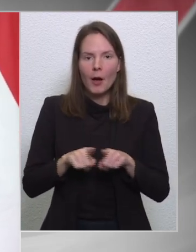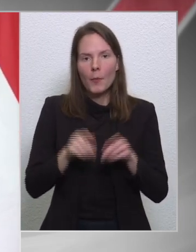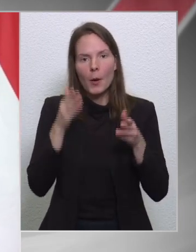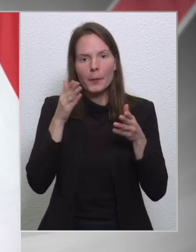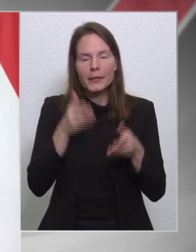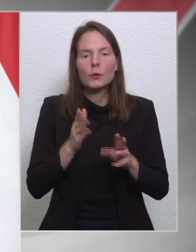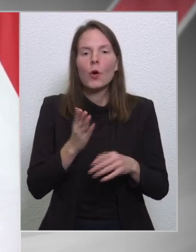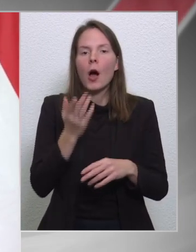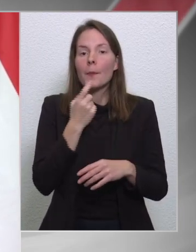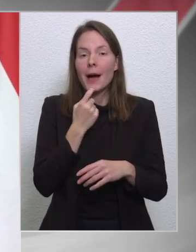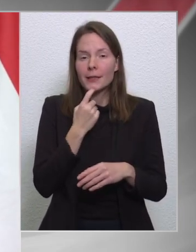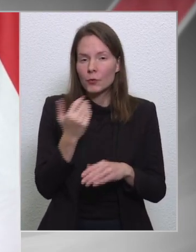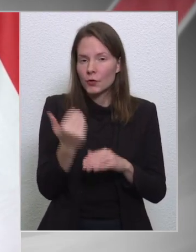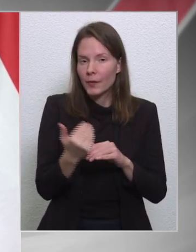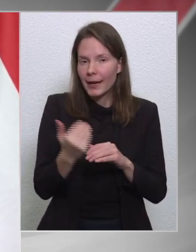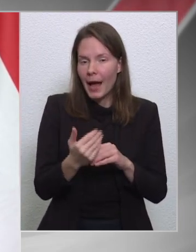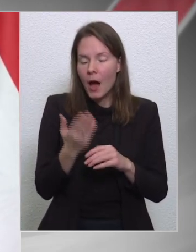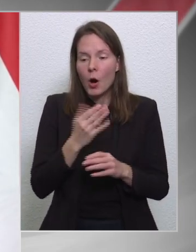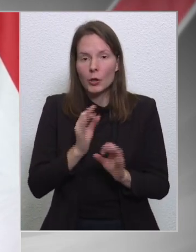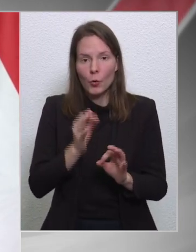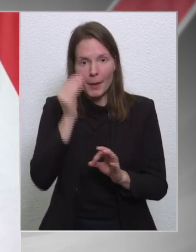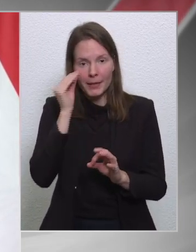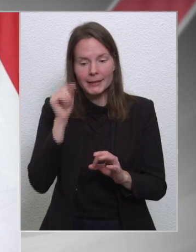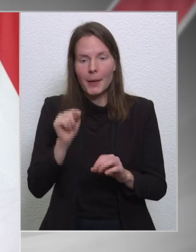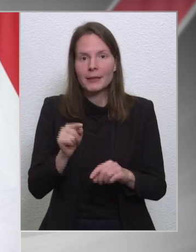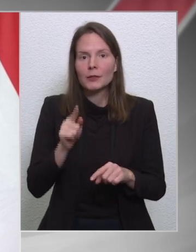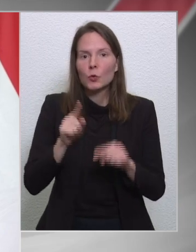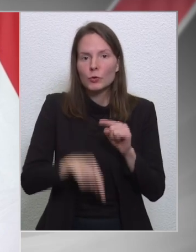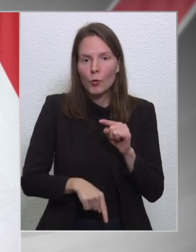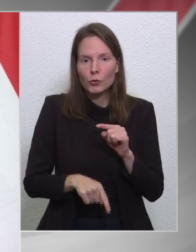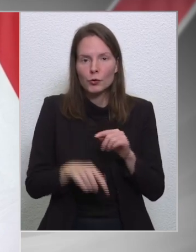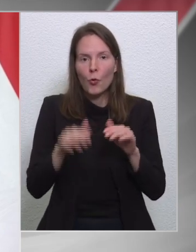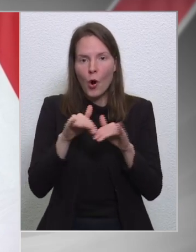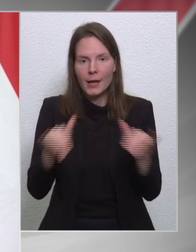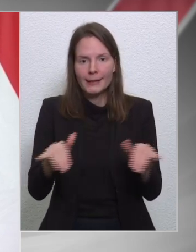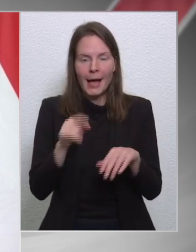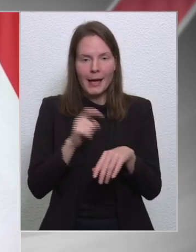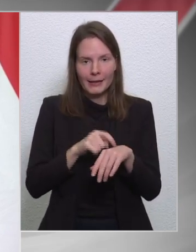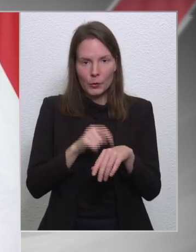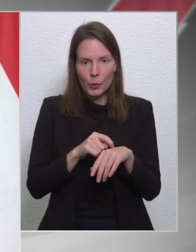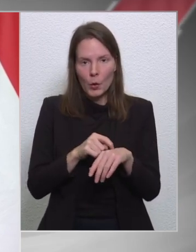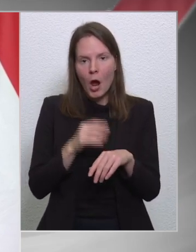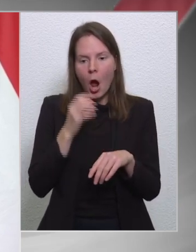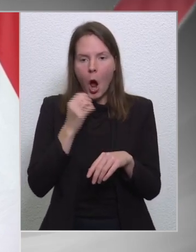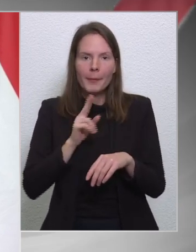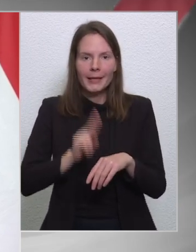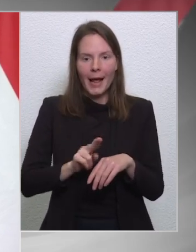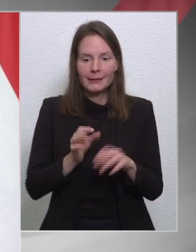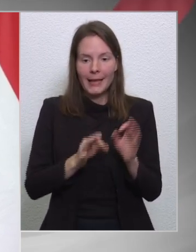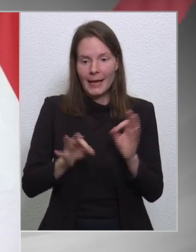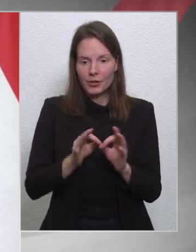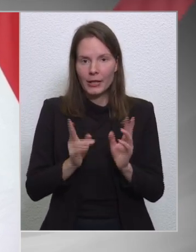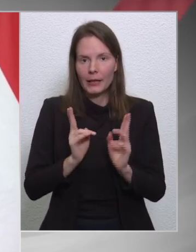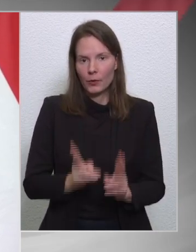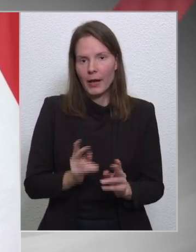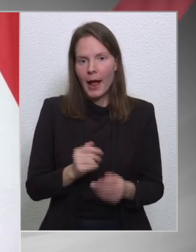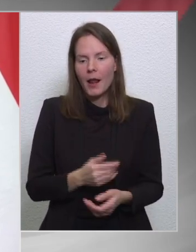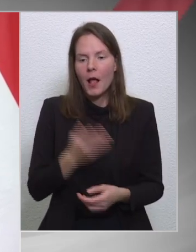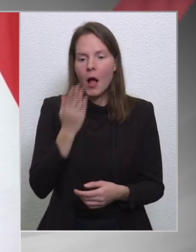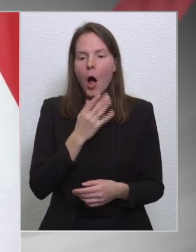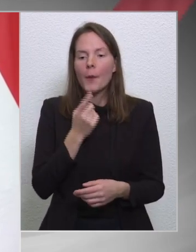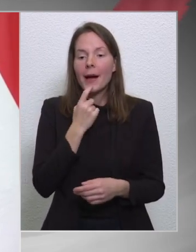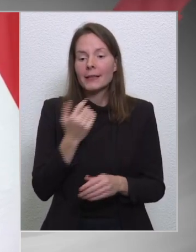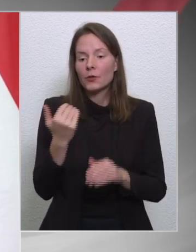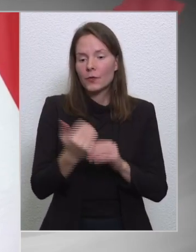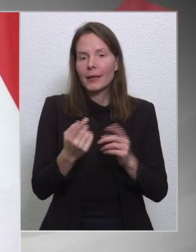hogyha március vége, ha jól emlékszem, az utolsó olyan határidő, amire még teljesítendőt vállaltunk, hogyha március végén leülünk a